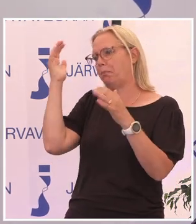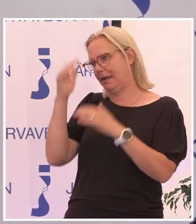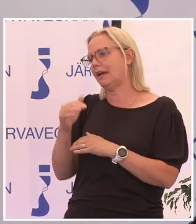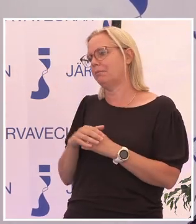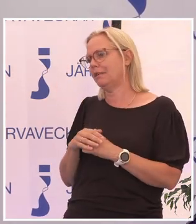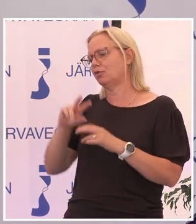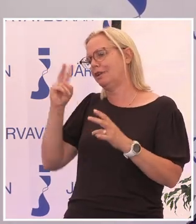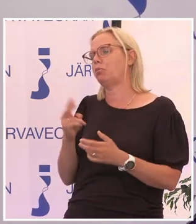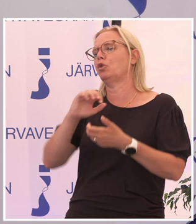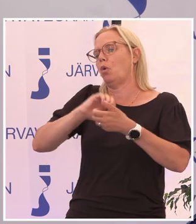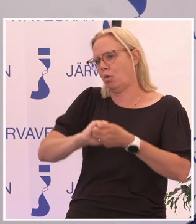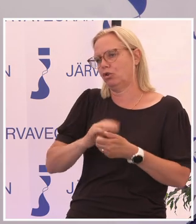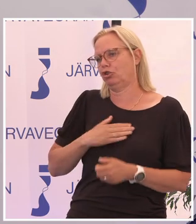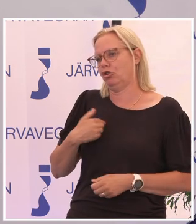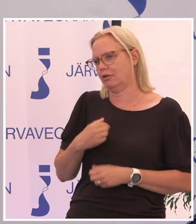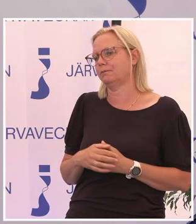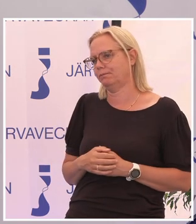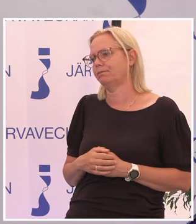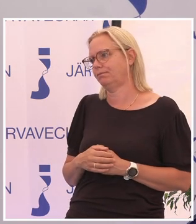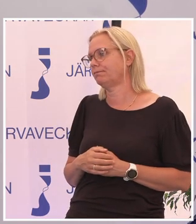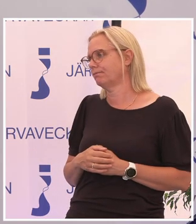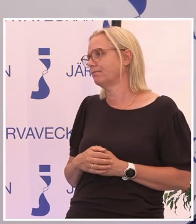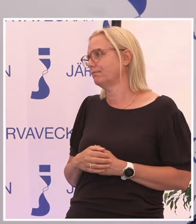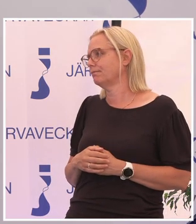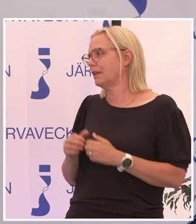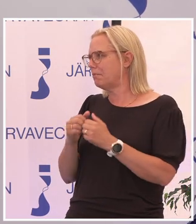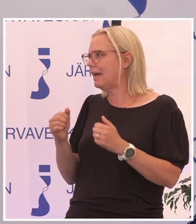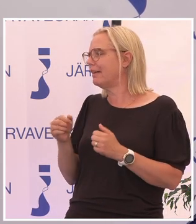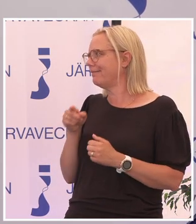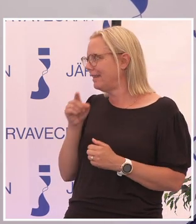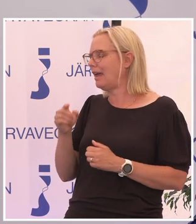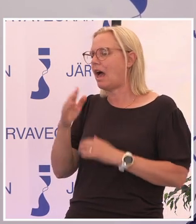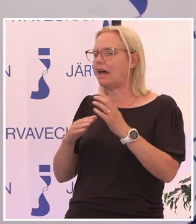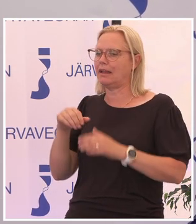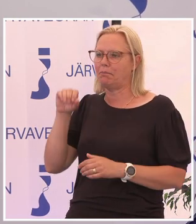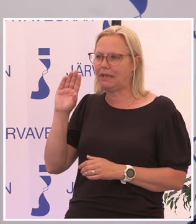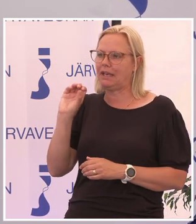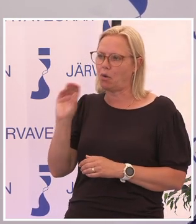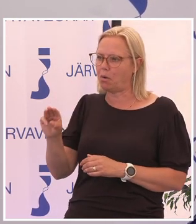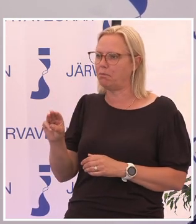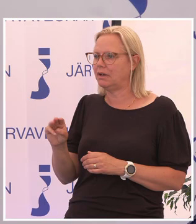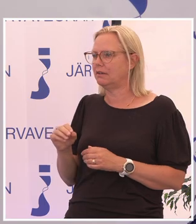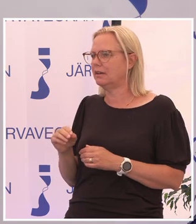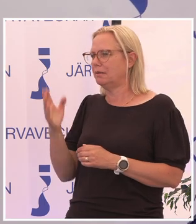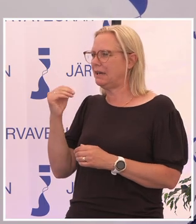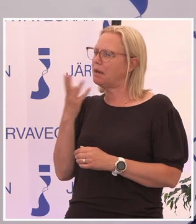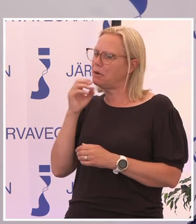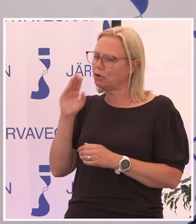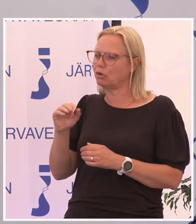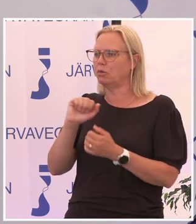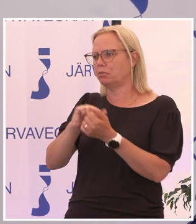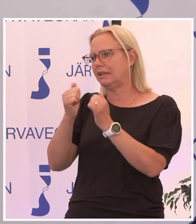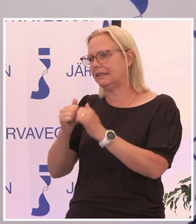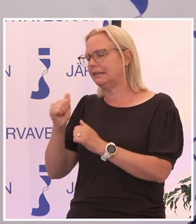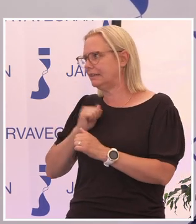väl liksom både och, men det handlar nog mer om... Man kan prata om politisk vilja,